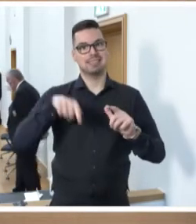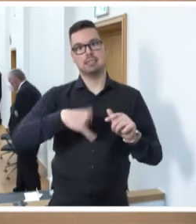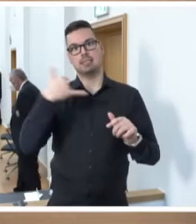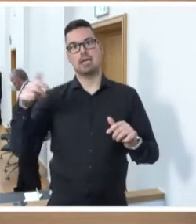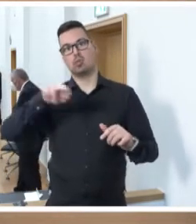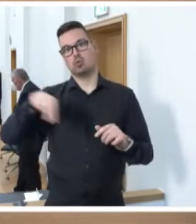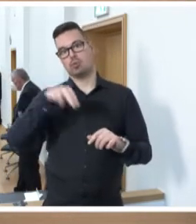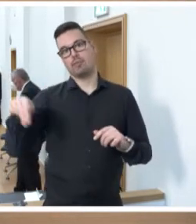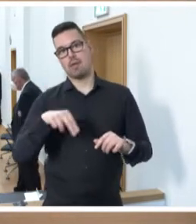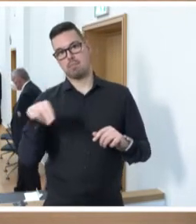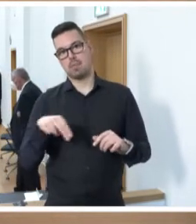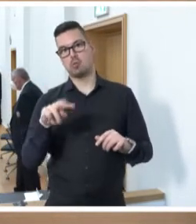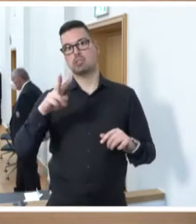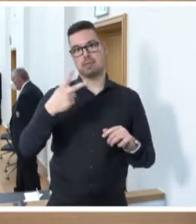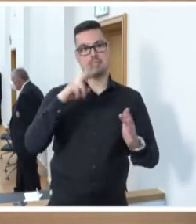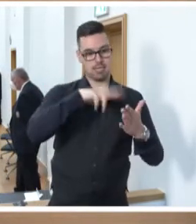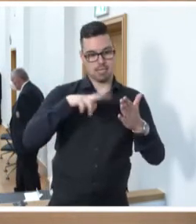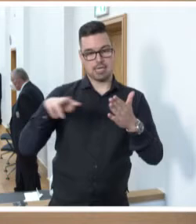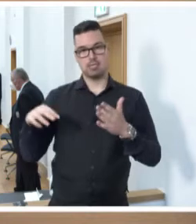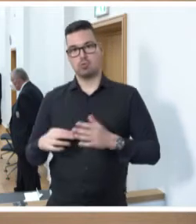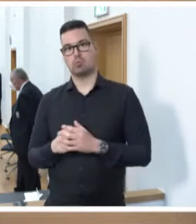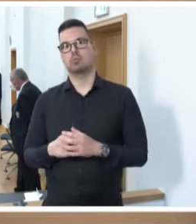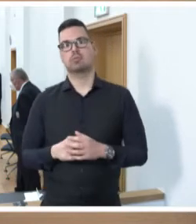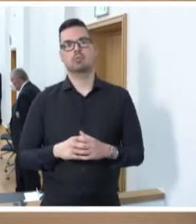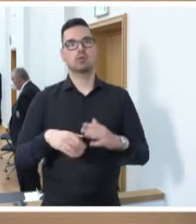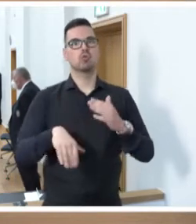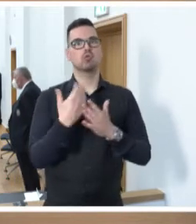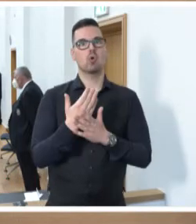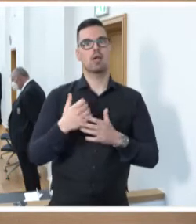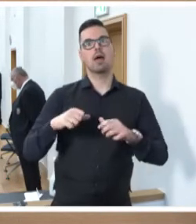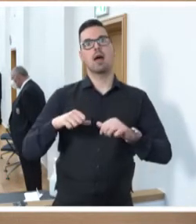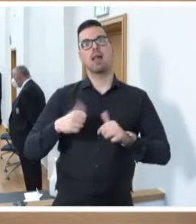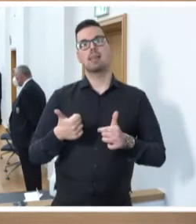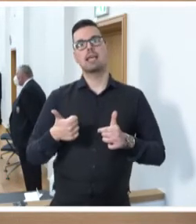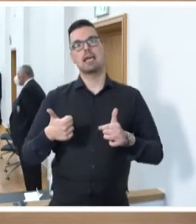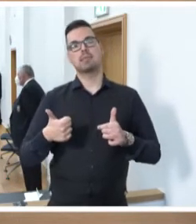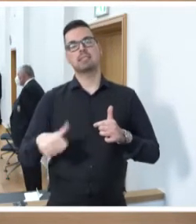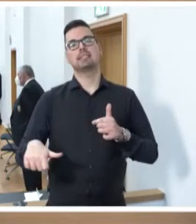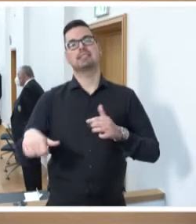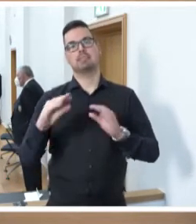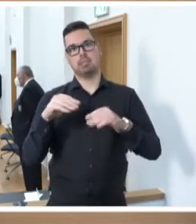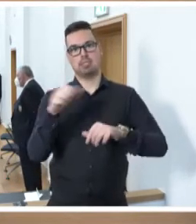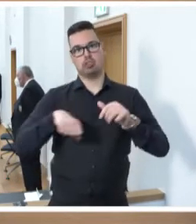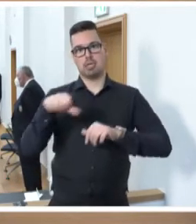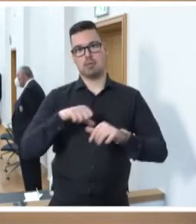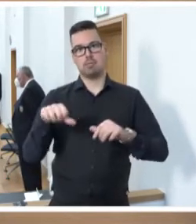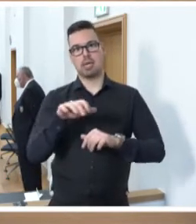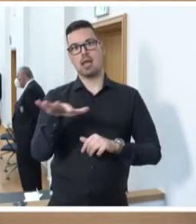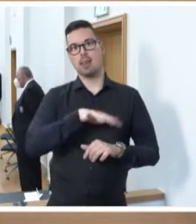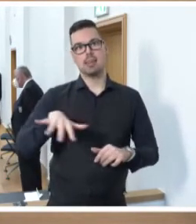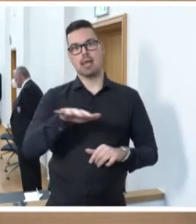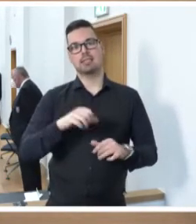Novemberplenum in die zweite Lesung zu geben, da bereits neue Lebensmittelchemiker-Azubis im Landesamt für